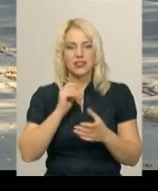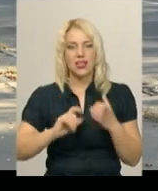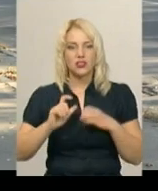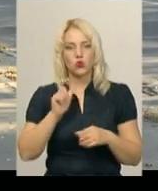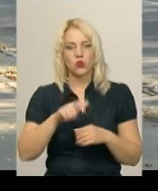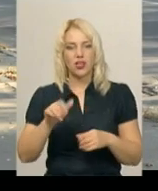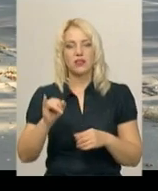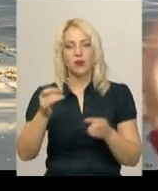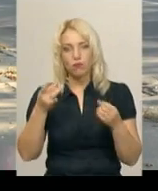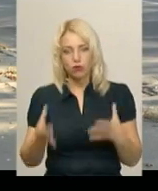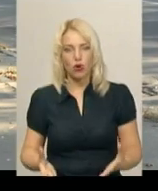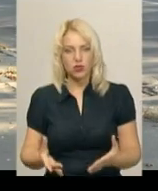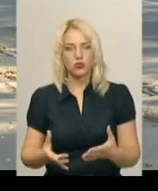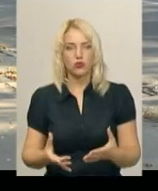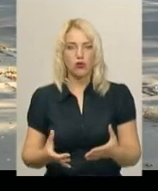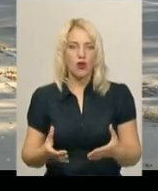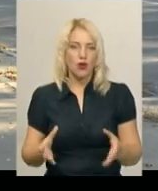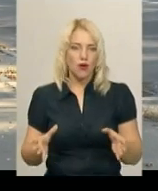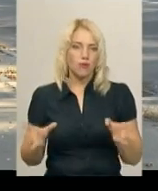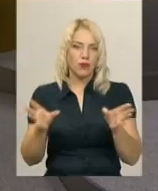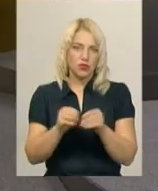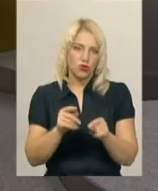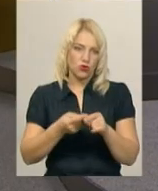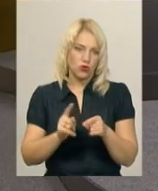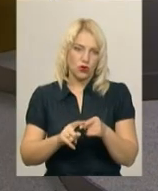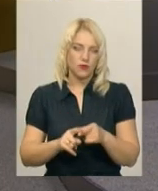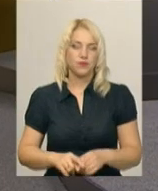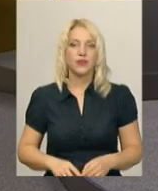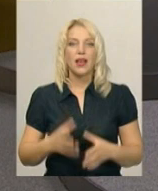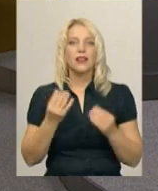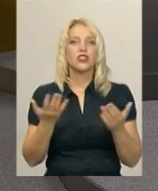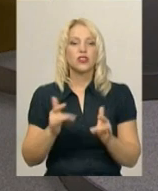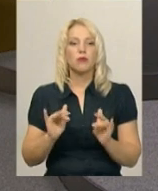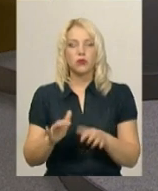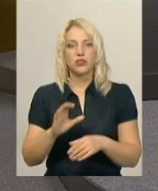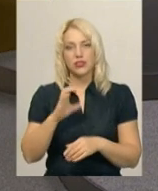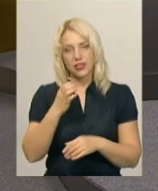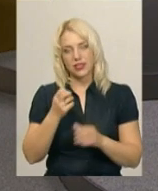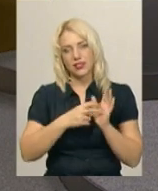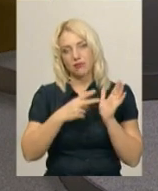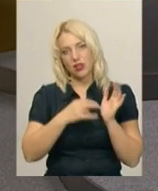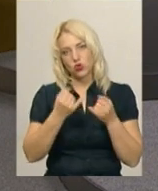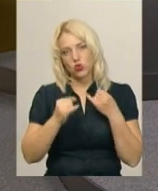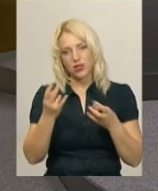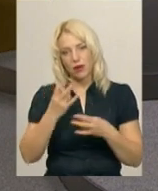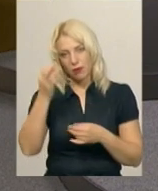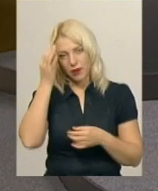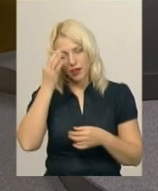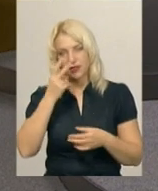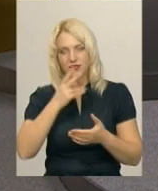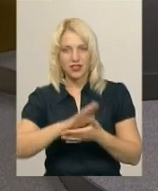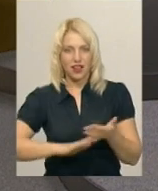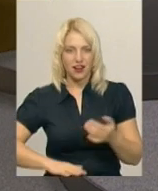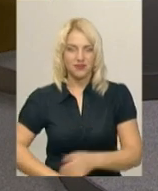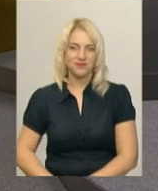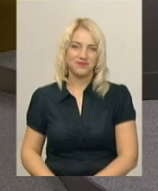просто підключатися до цього». Які ще події середи 17 жовтня варто пригадати – дивіться